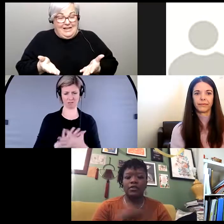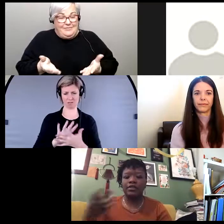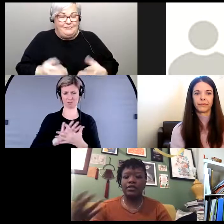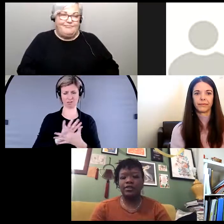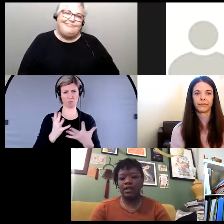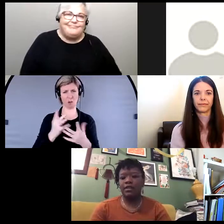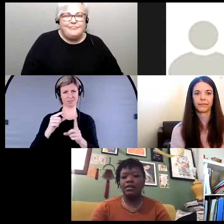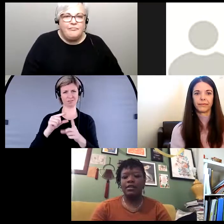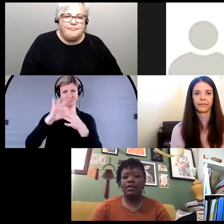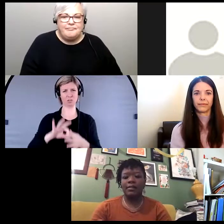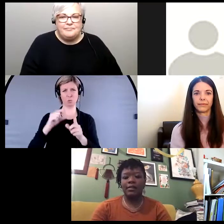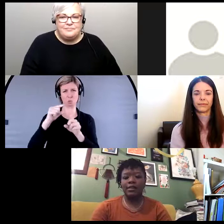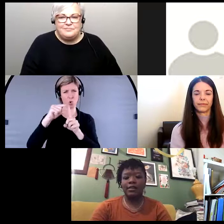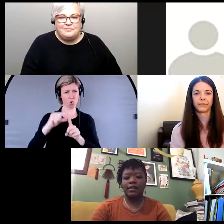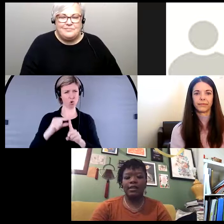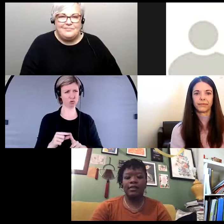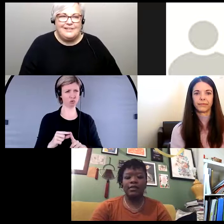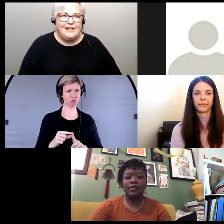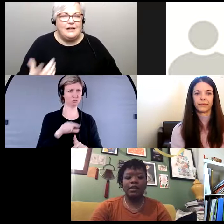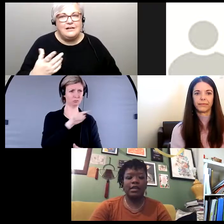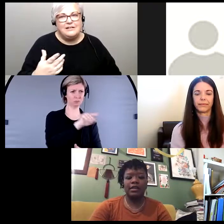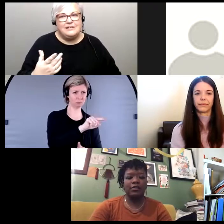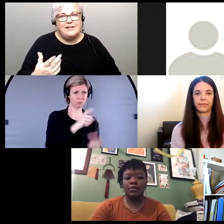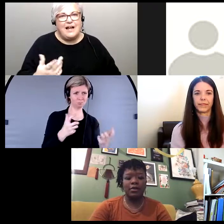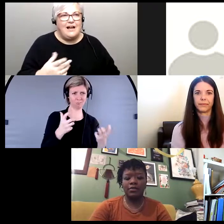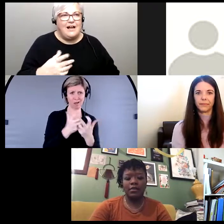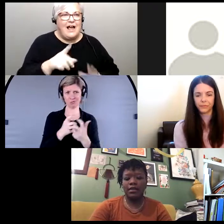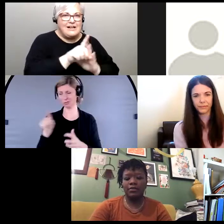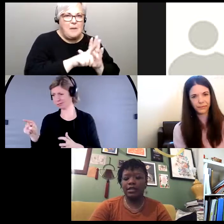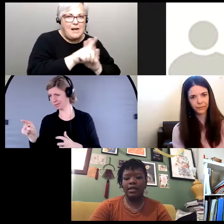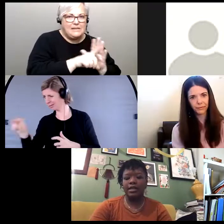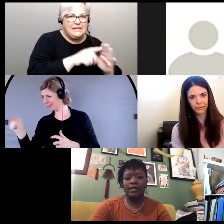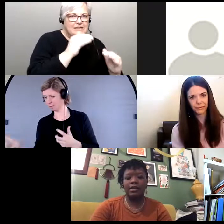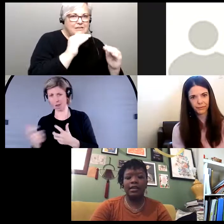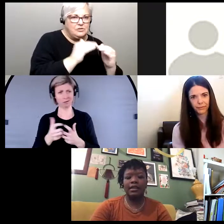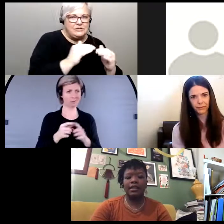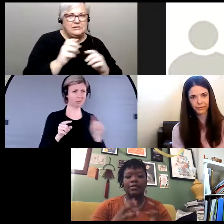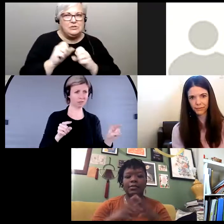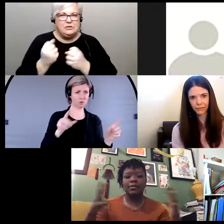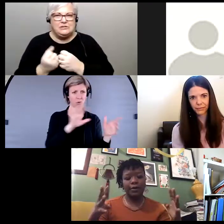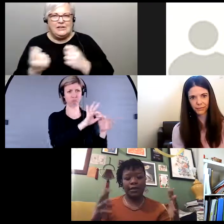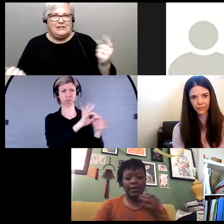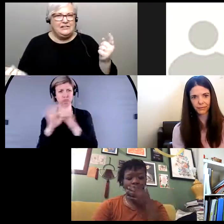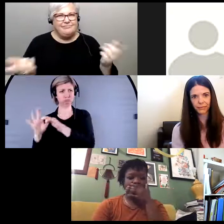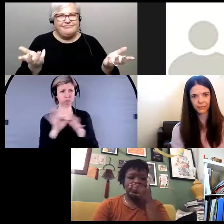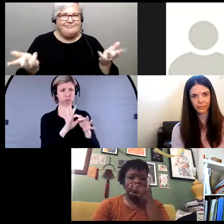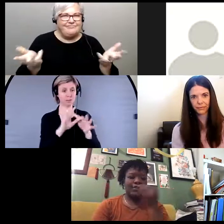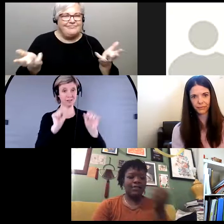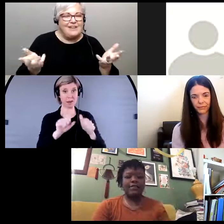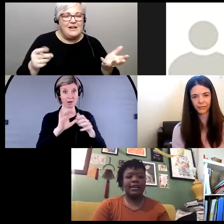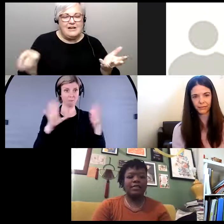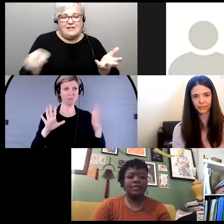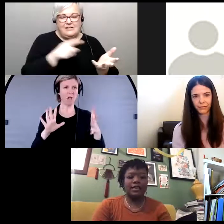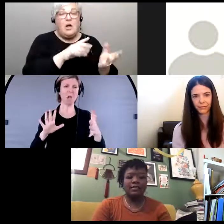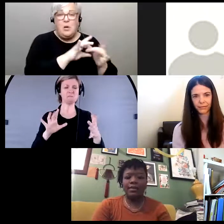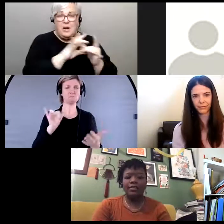question un peu plus sémantique est-ce que la justice climatique c'est la justice sociale ou vice versa ce sont des éléments qui sont très très